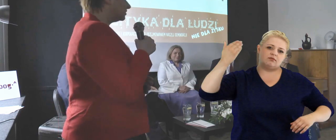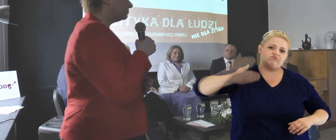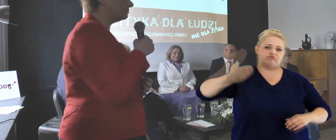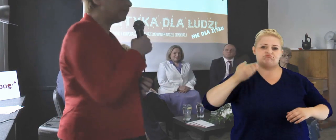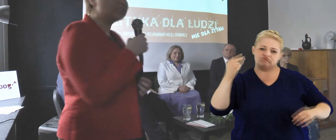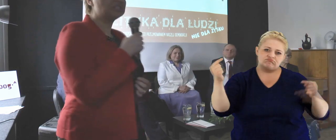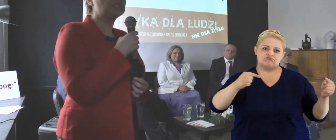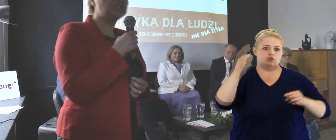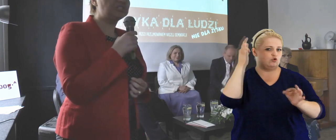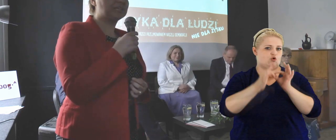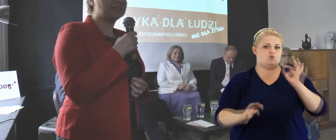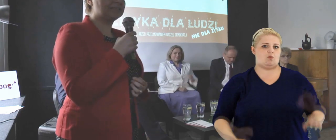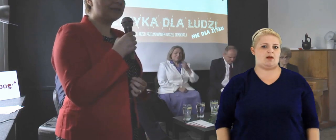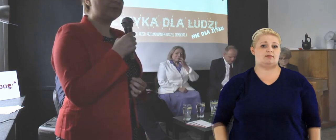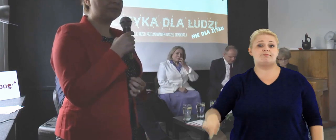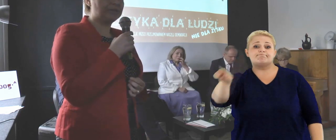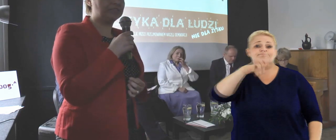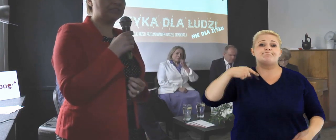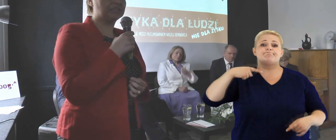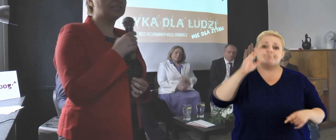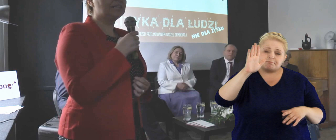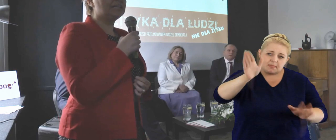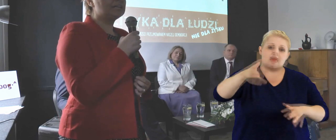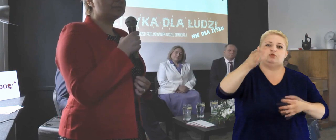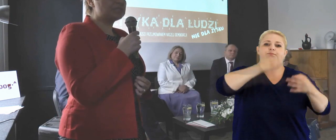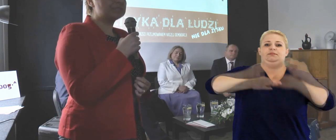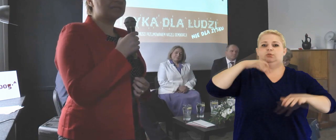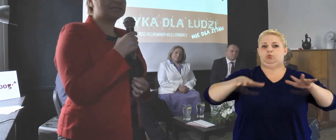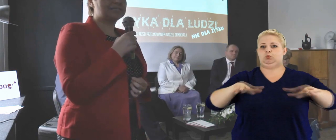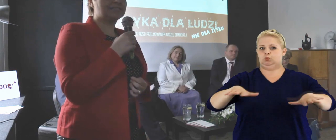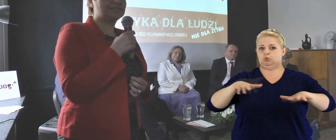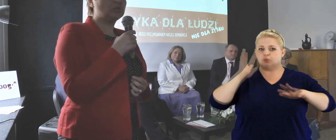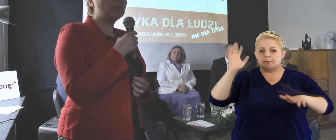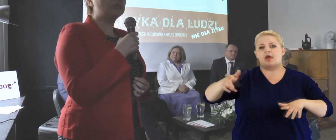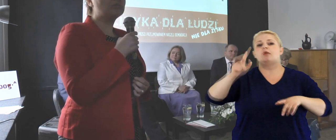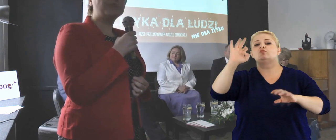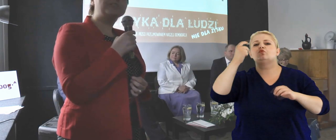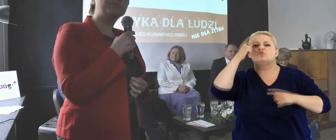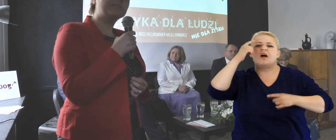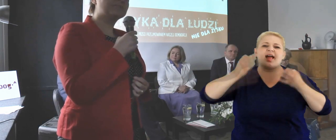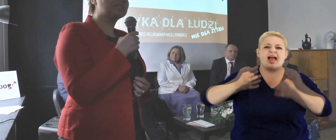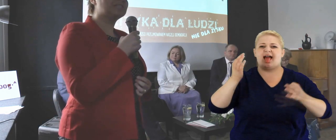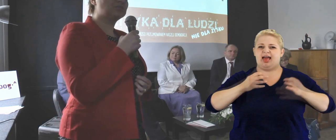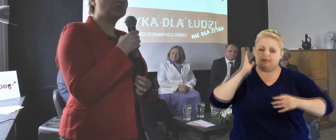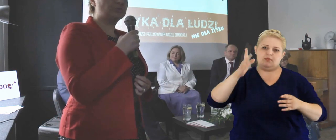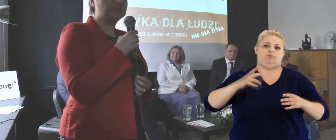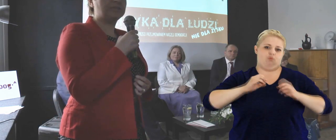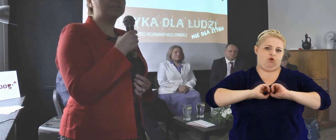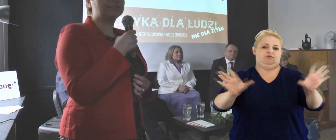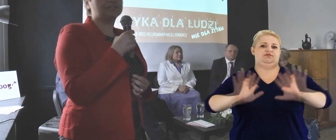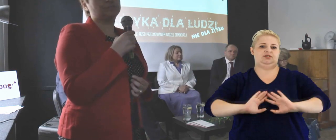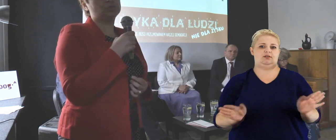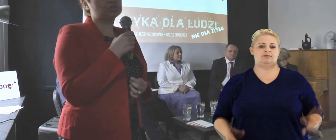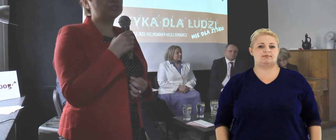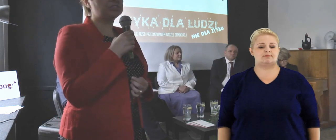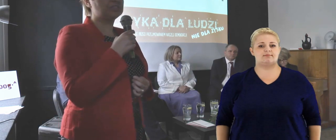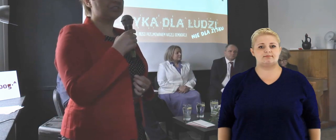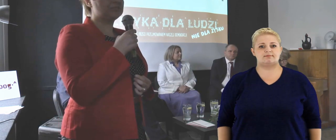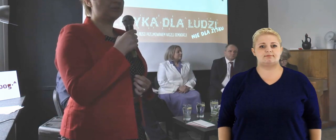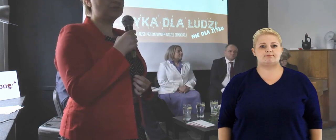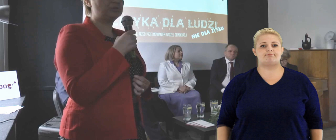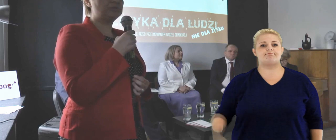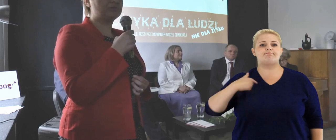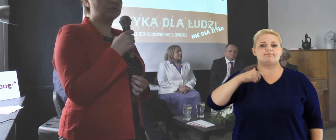Bardzo mam nadzieję, że dzisiaj ten temat będzie przez nas dokładnie omówiony, że Państwo zadacie dużo pytań, że może